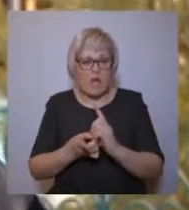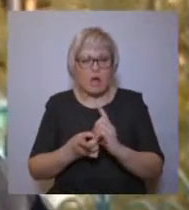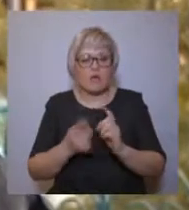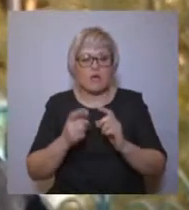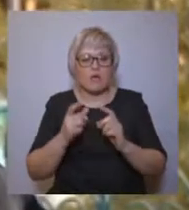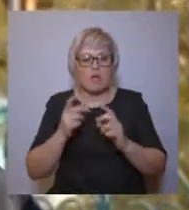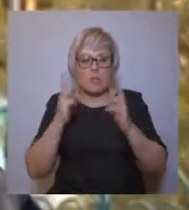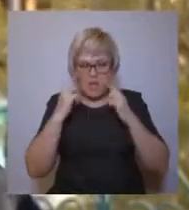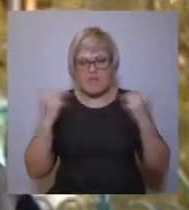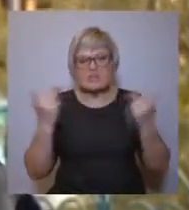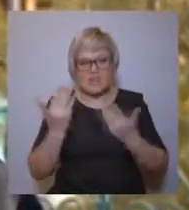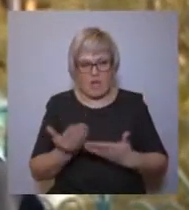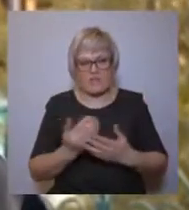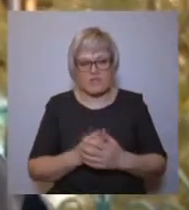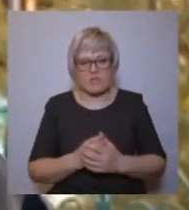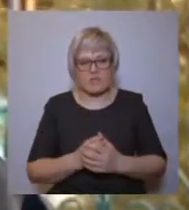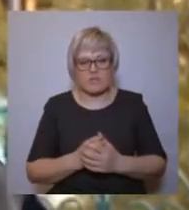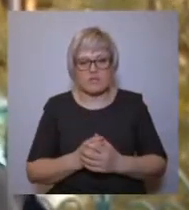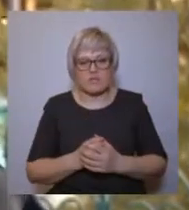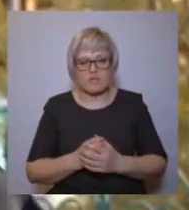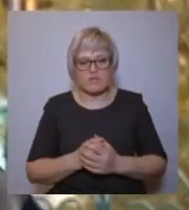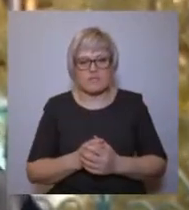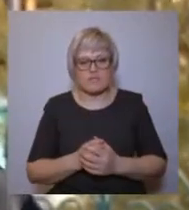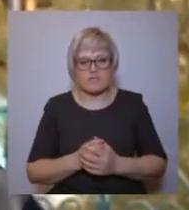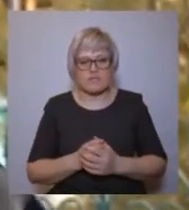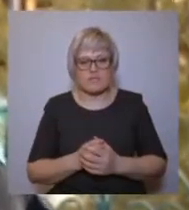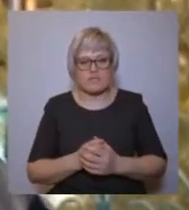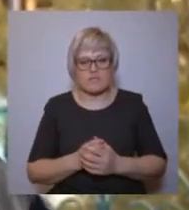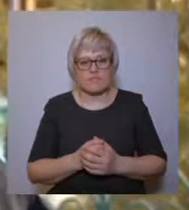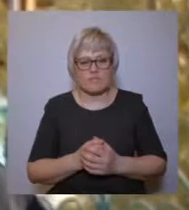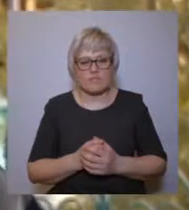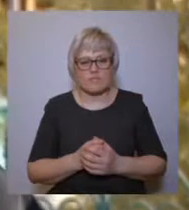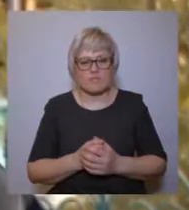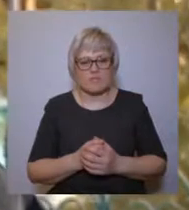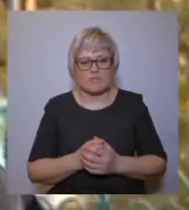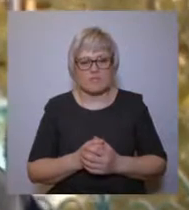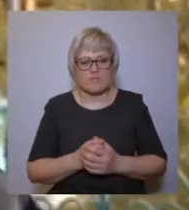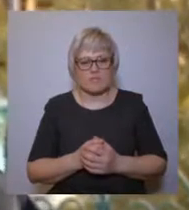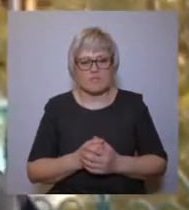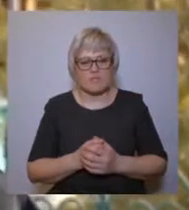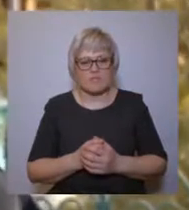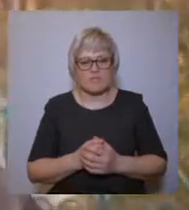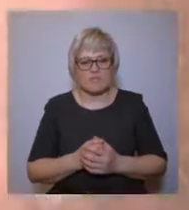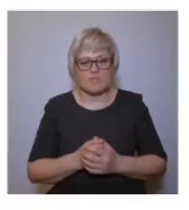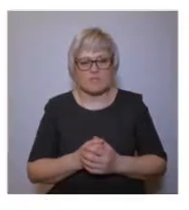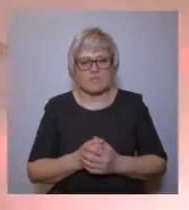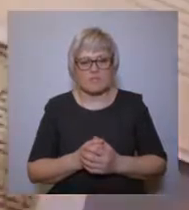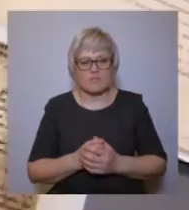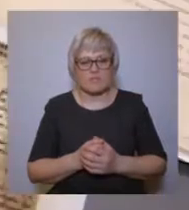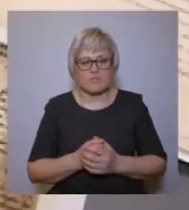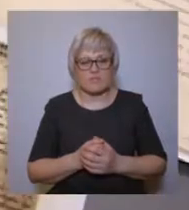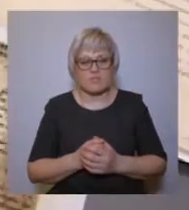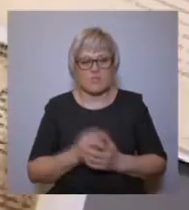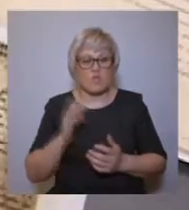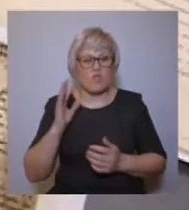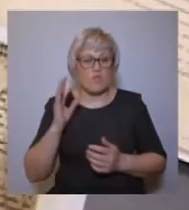наполняют храмы, и уже те селькупы, ханты, манси, которые исповедовали язычество, они уже являются православными. В фонде